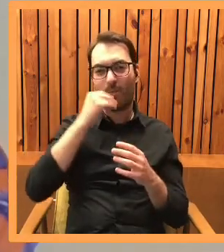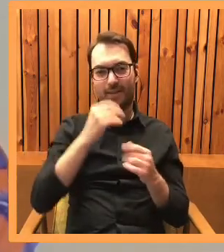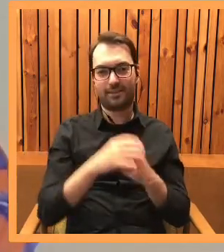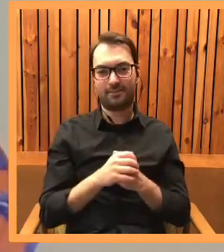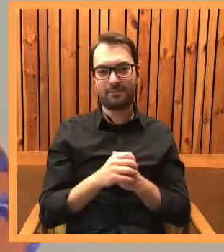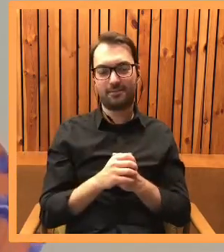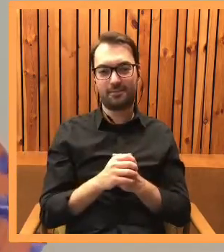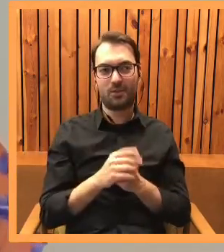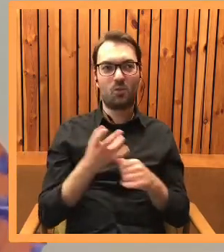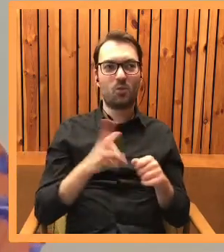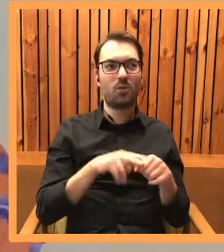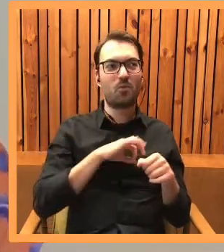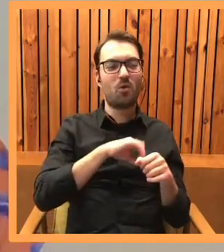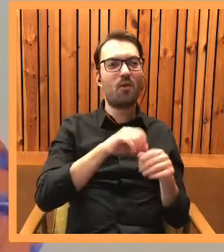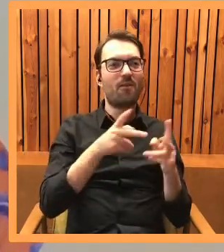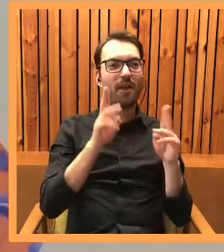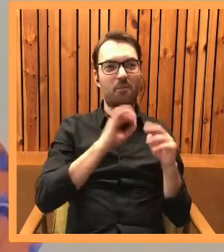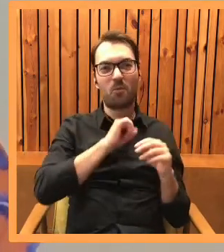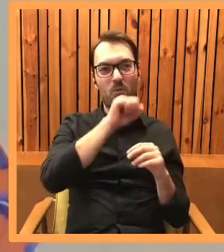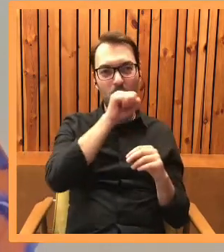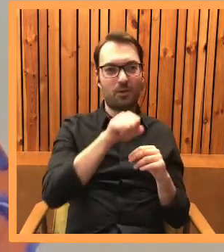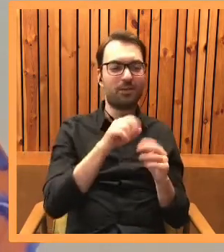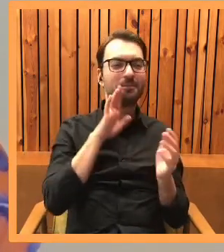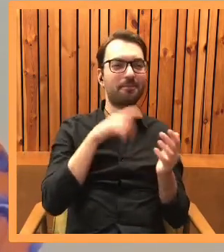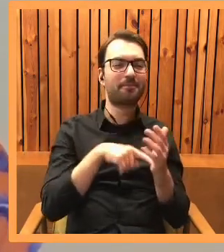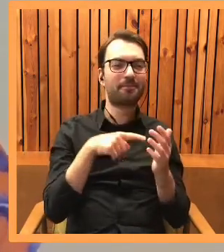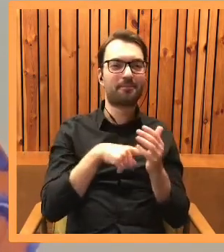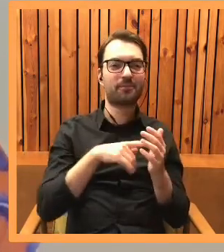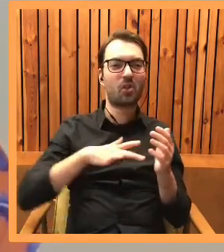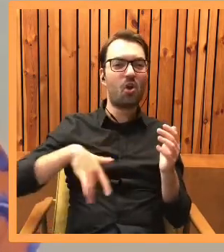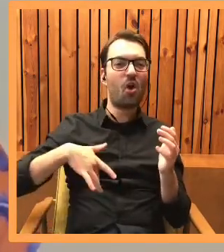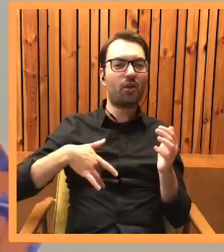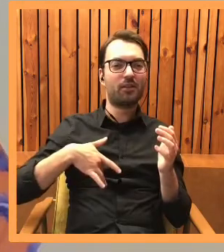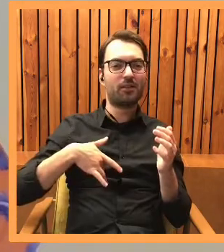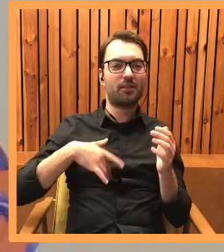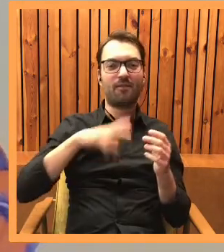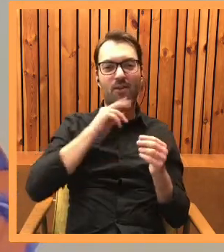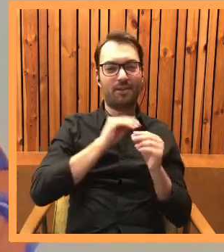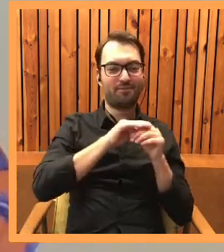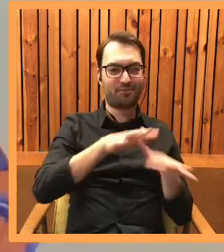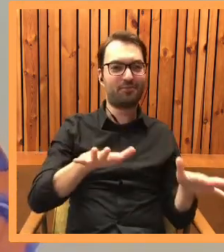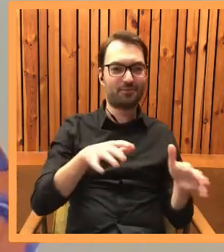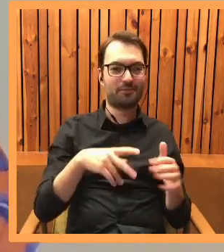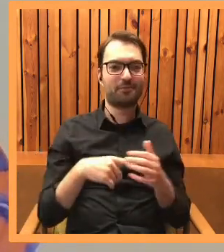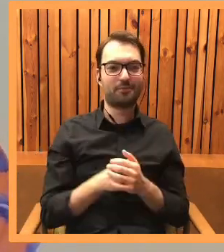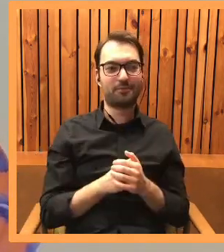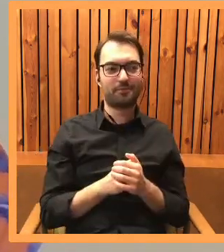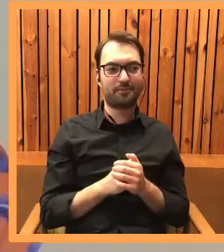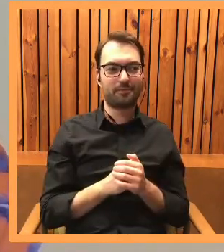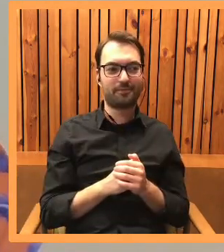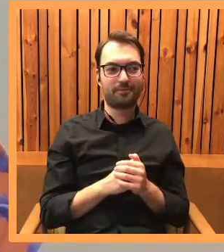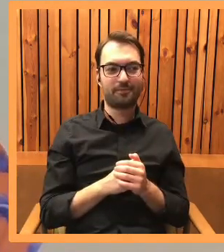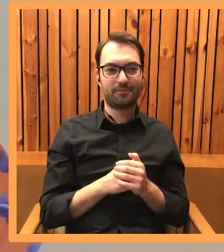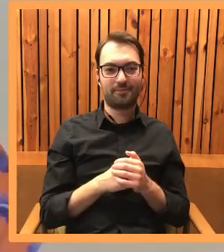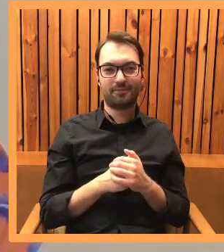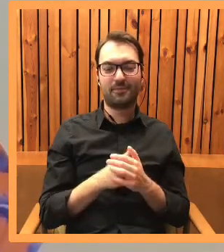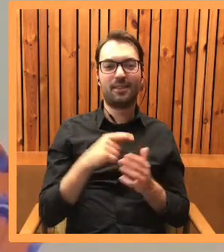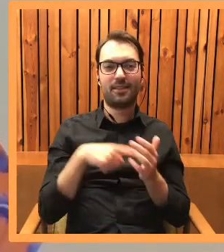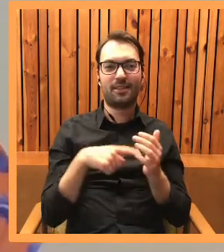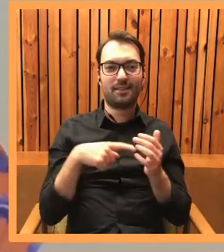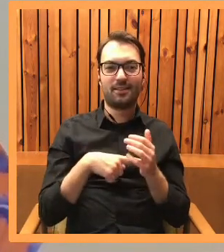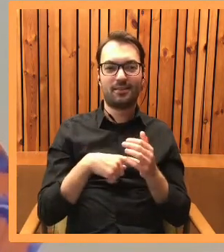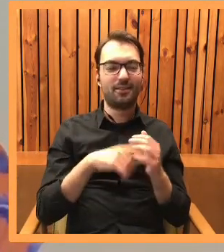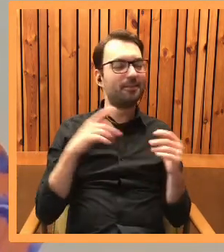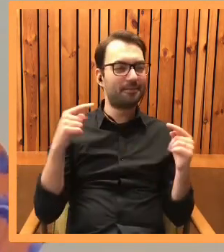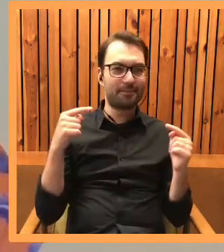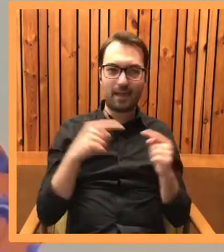ulubiona? Chyba ta, w której Lord rozlewa wodę. Po prostu to jest kwintesencja moich